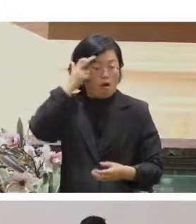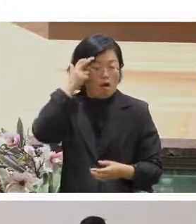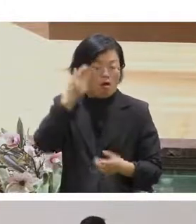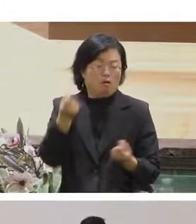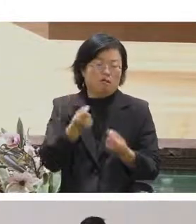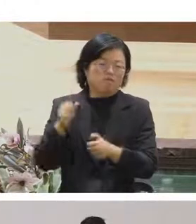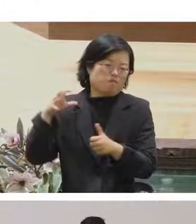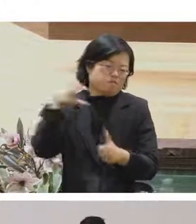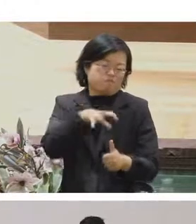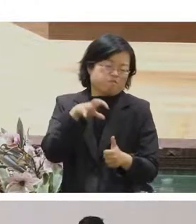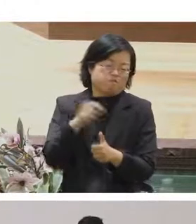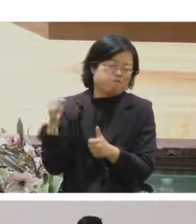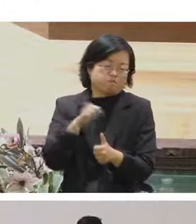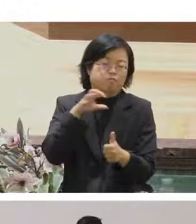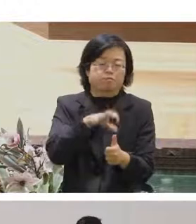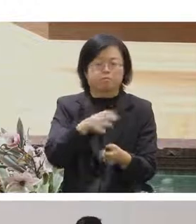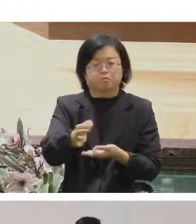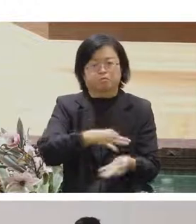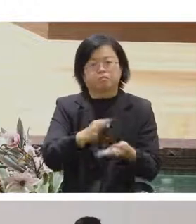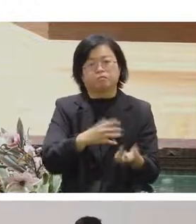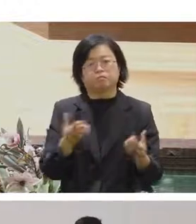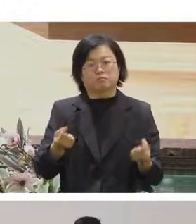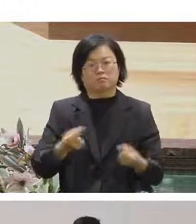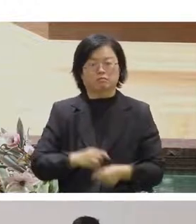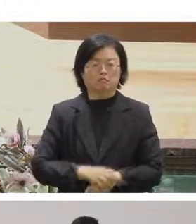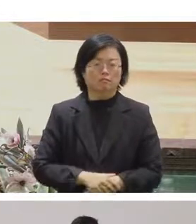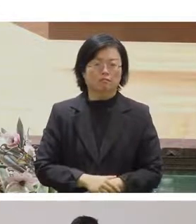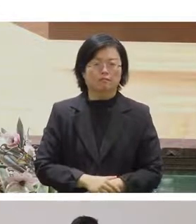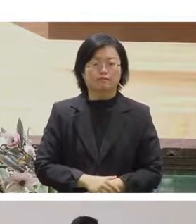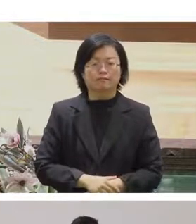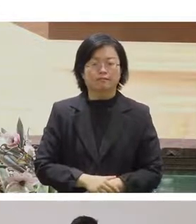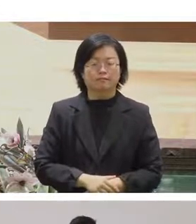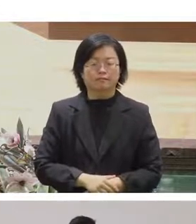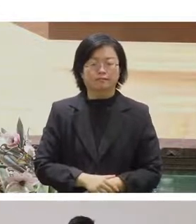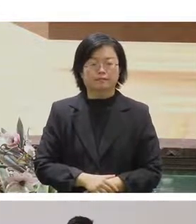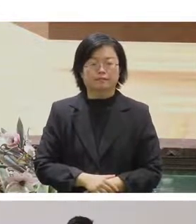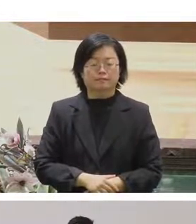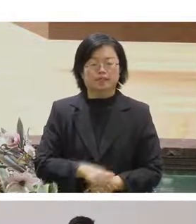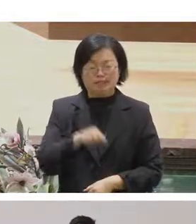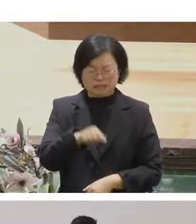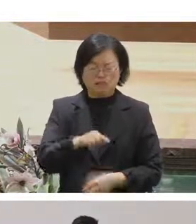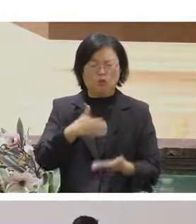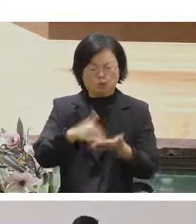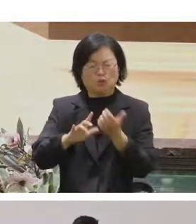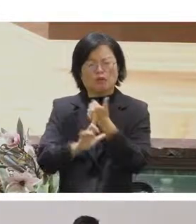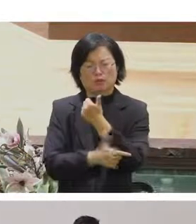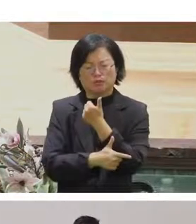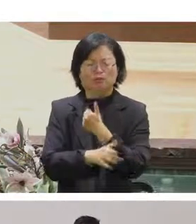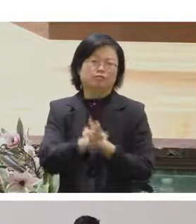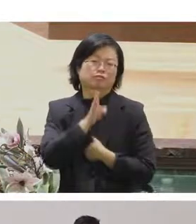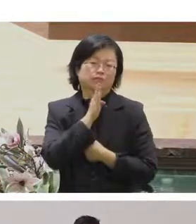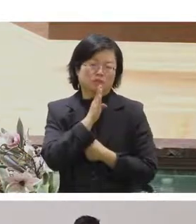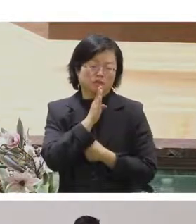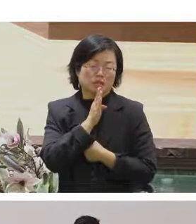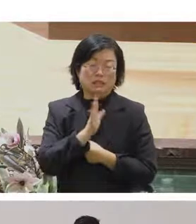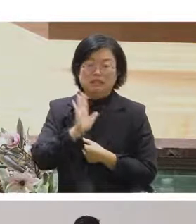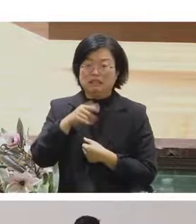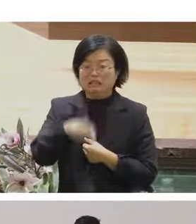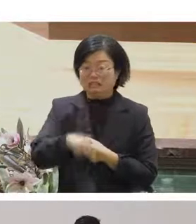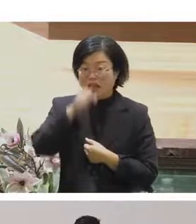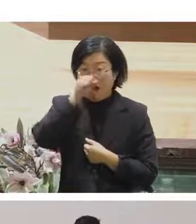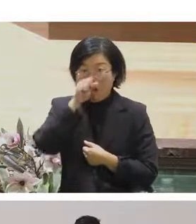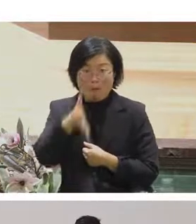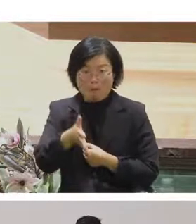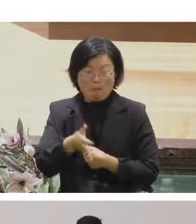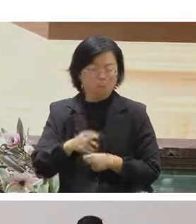就是那個在可能可以是一種方法可是對軟體來講它不是一個好的方